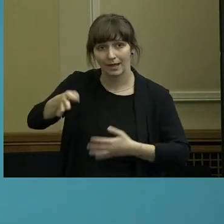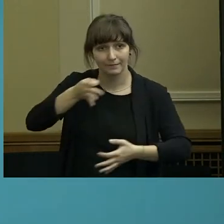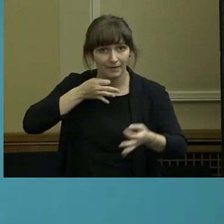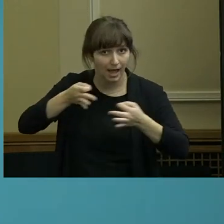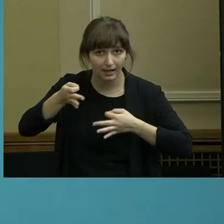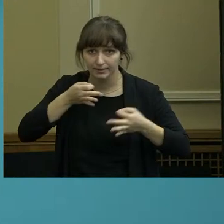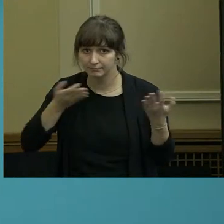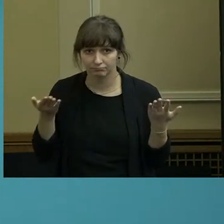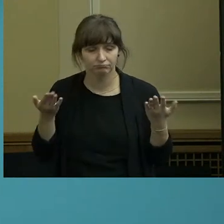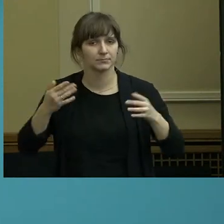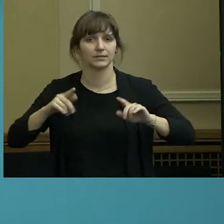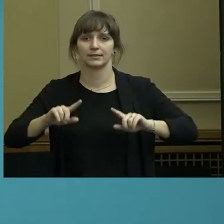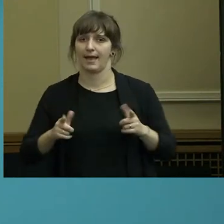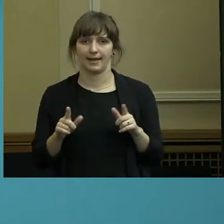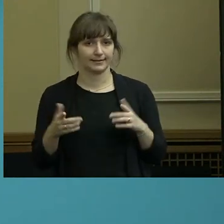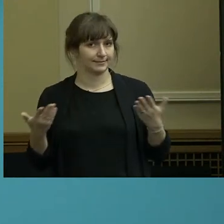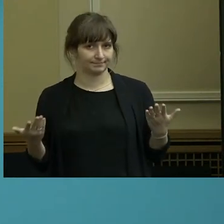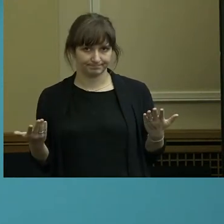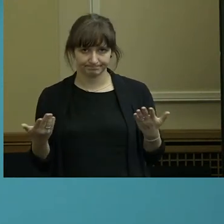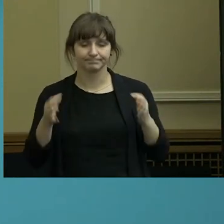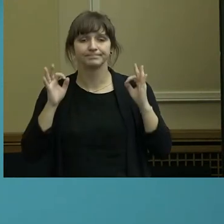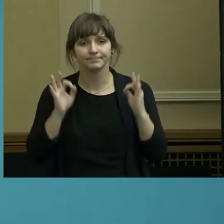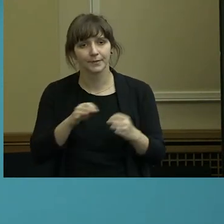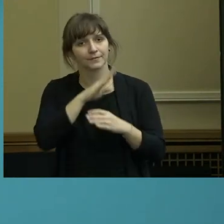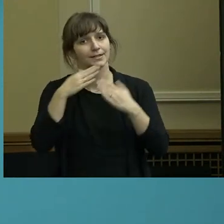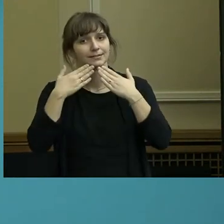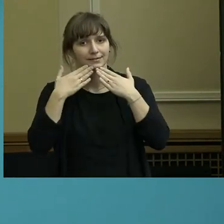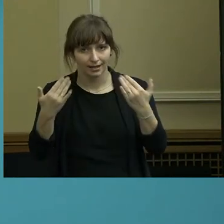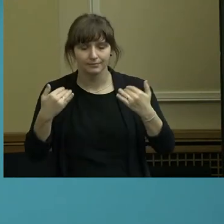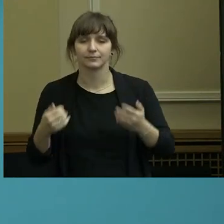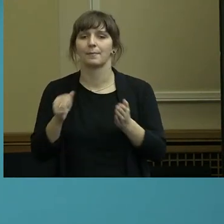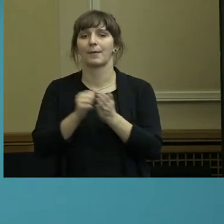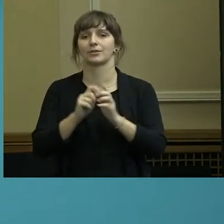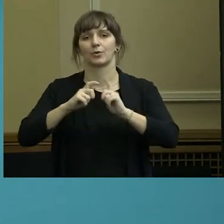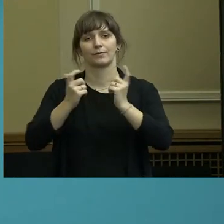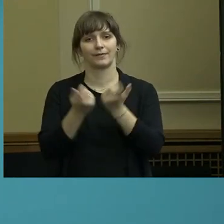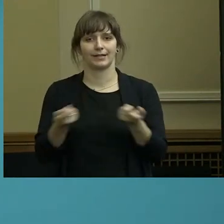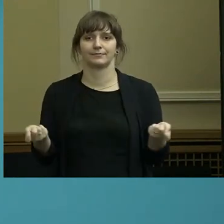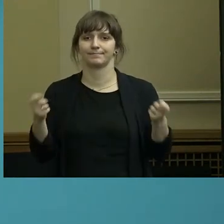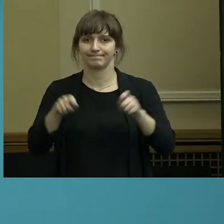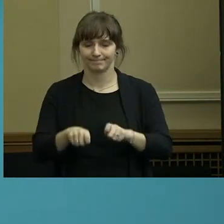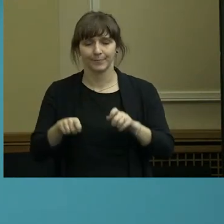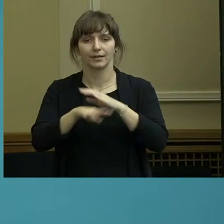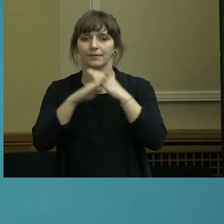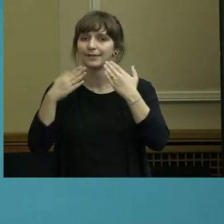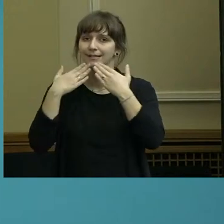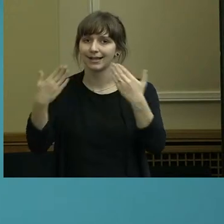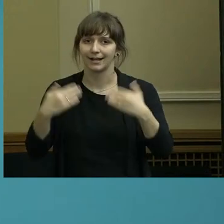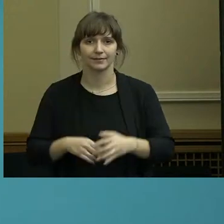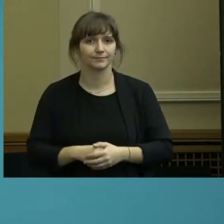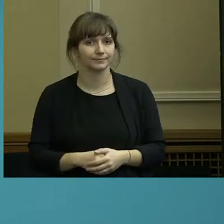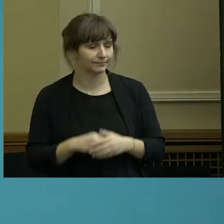Keine? Dann danke ich allen und schließe die Pressekonferenz. Vielen Dank. Ich danke Ihnen.